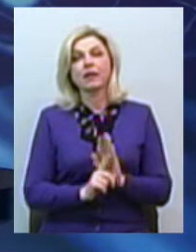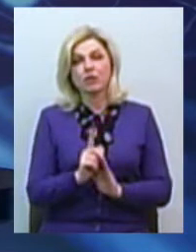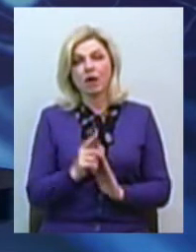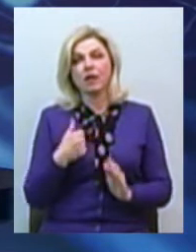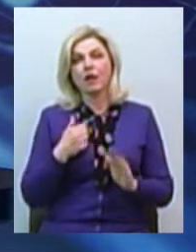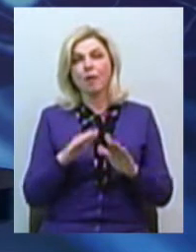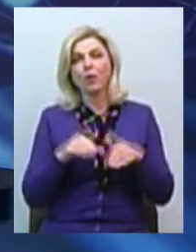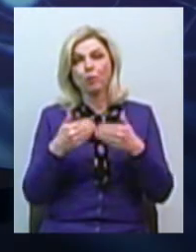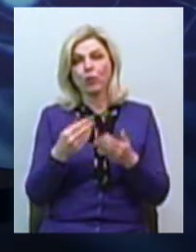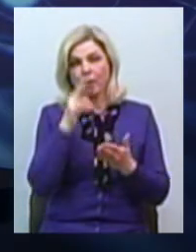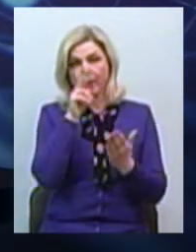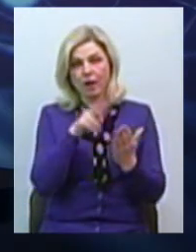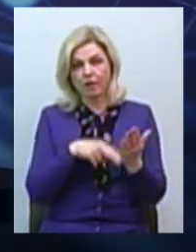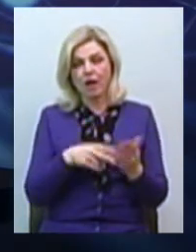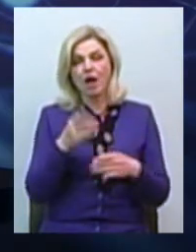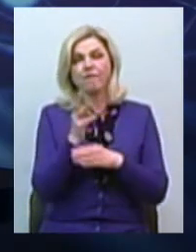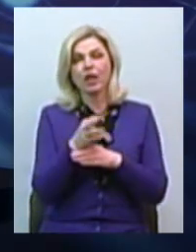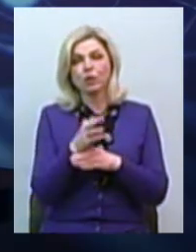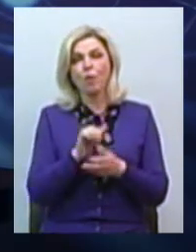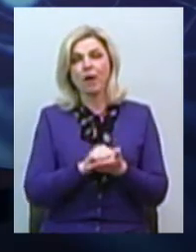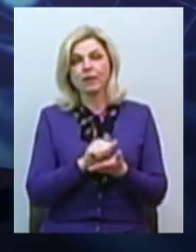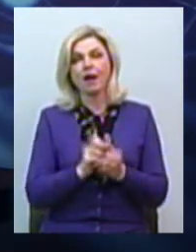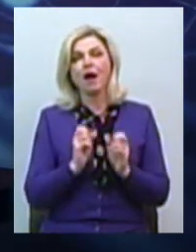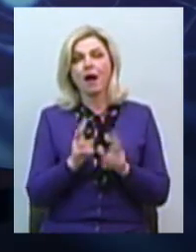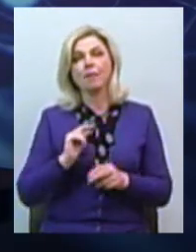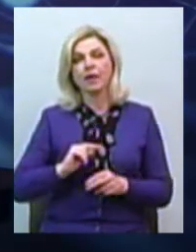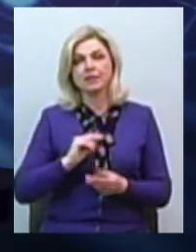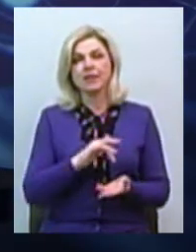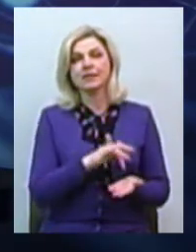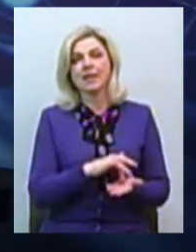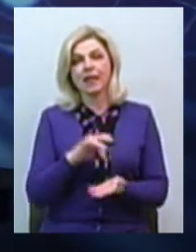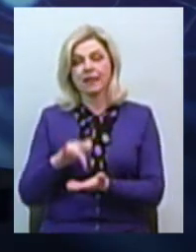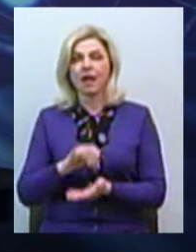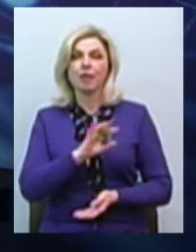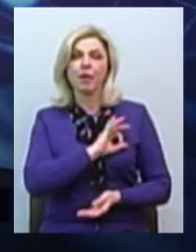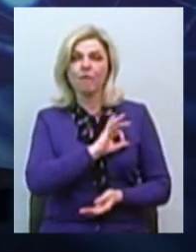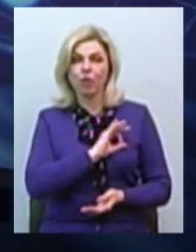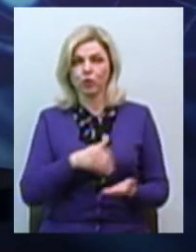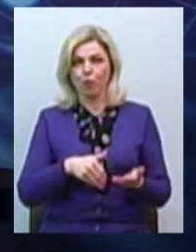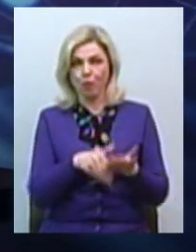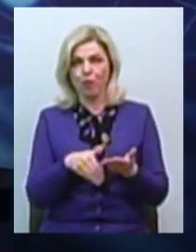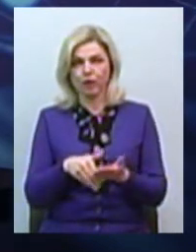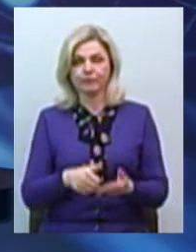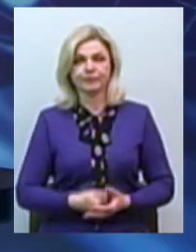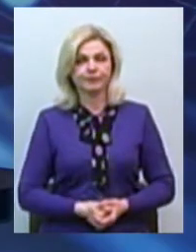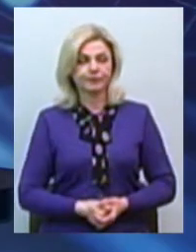пропоную переглянути відеоматеріал, як працюють центри правової допомоги. Будь ласка.